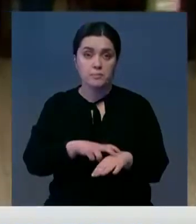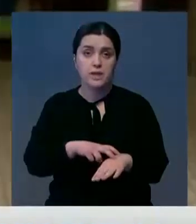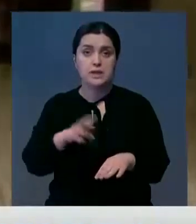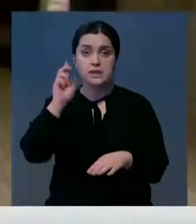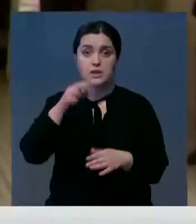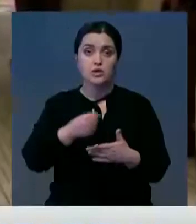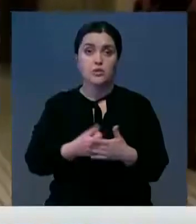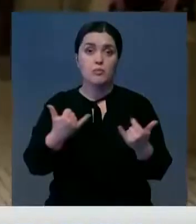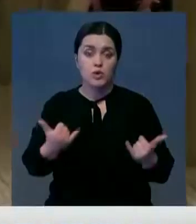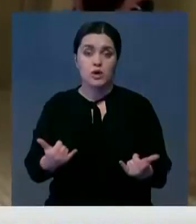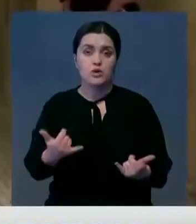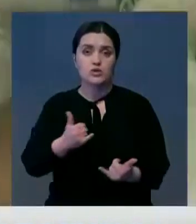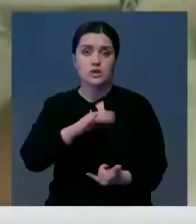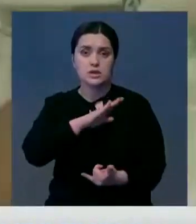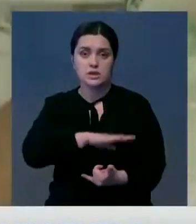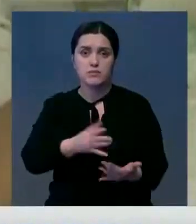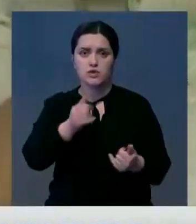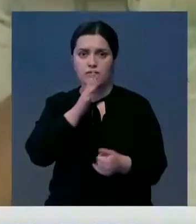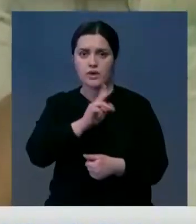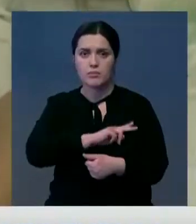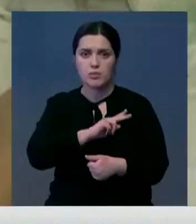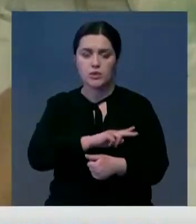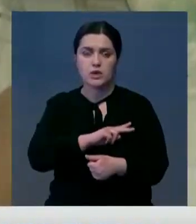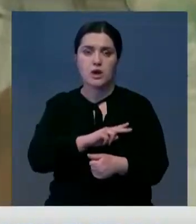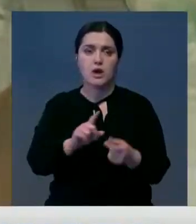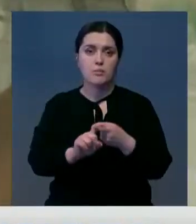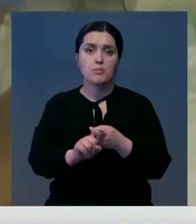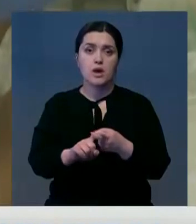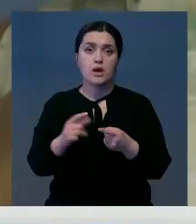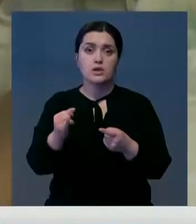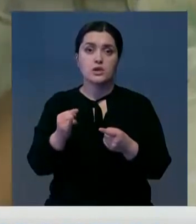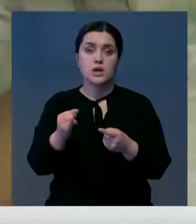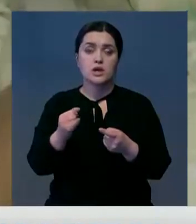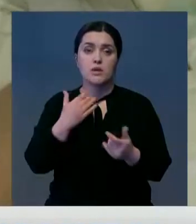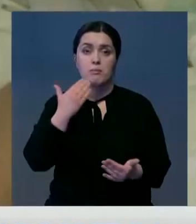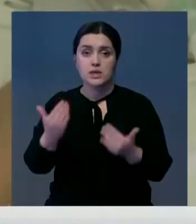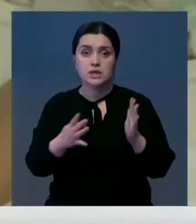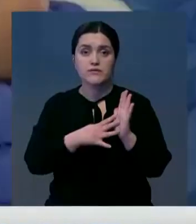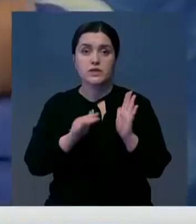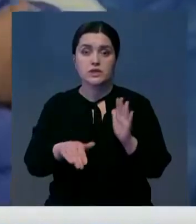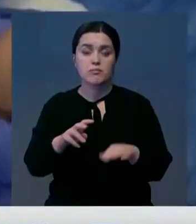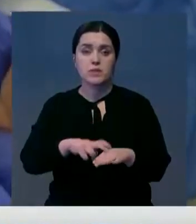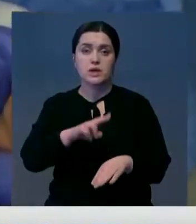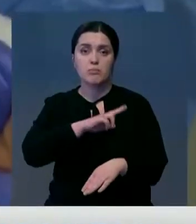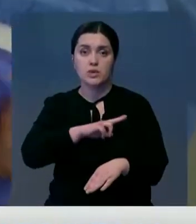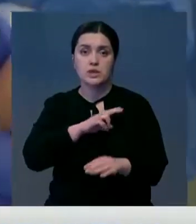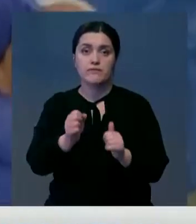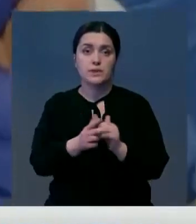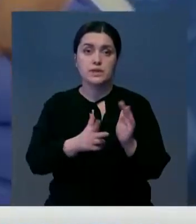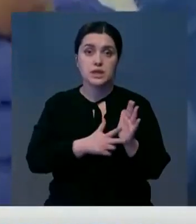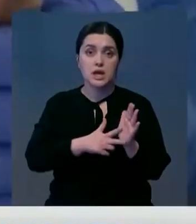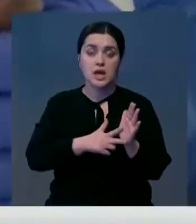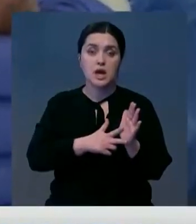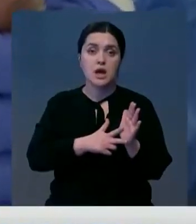Медики страны до сих пор переживают стресс, полученный во время работы в первую волну пандемии. Эксперты опросили более 9 тысяч медработников из